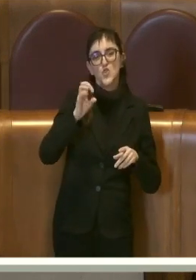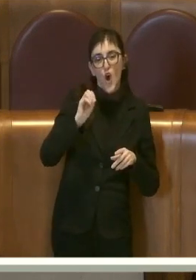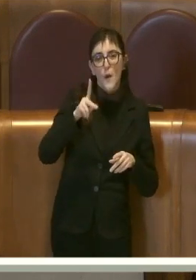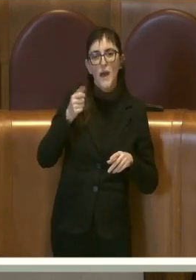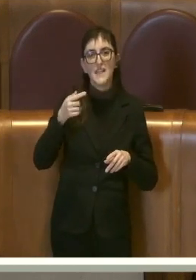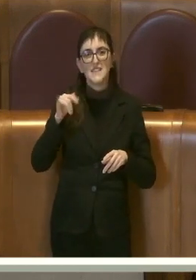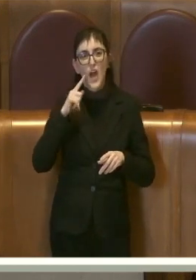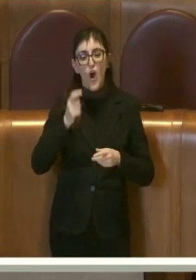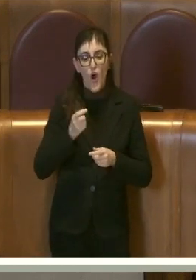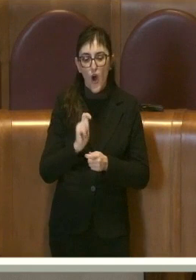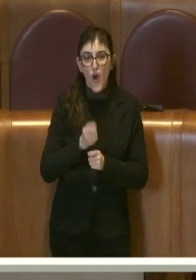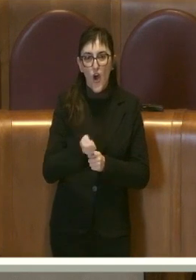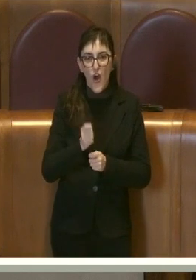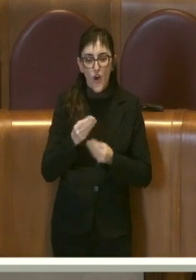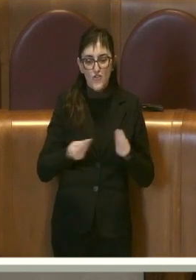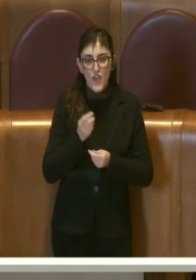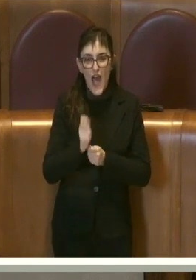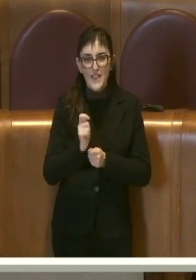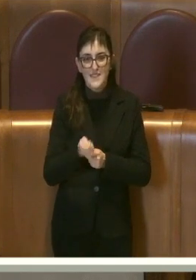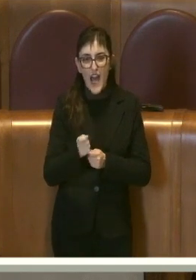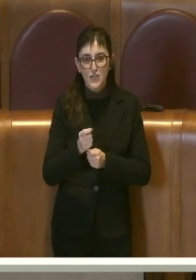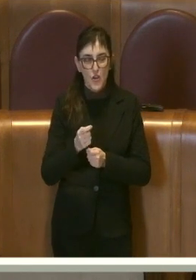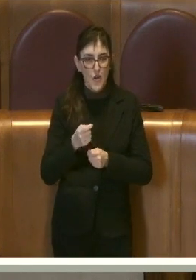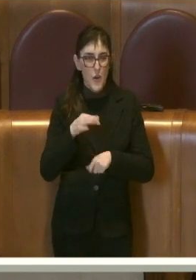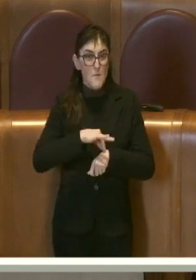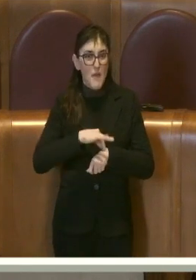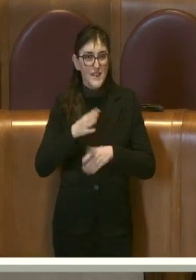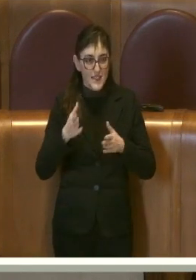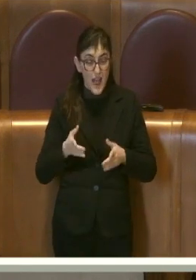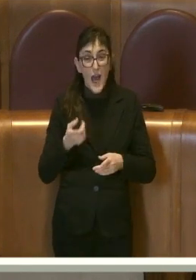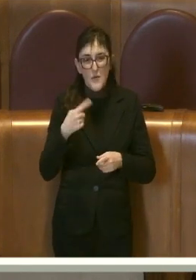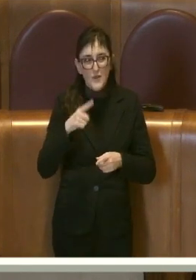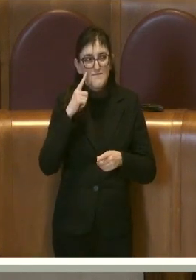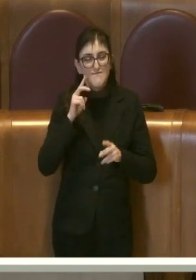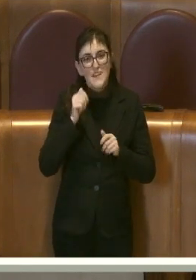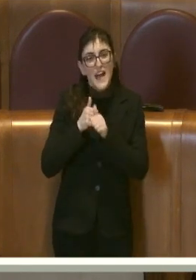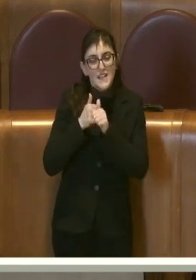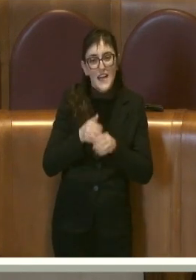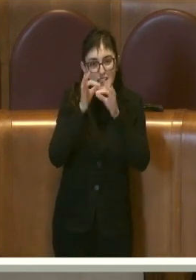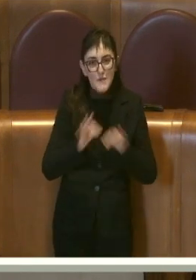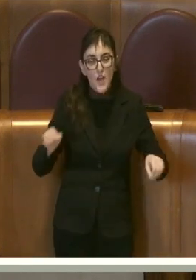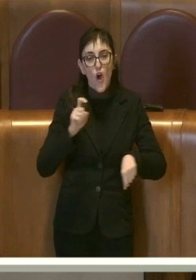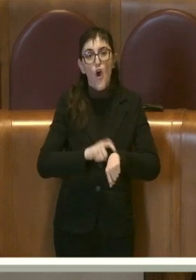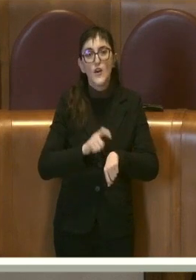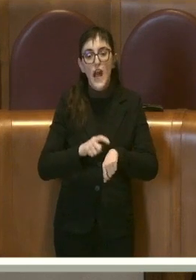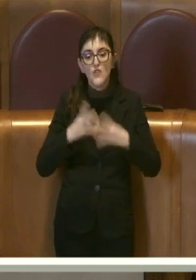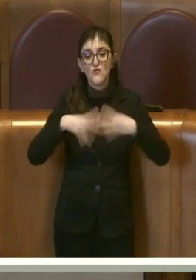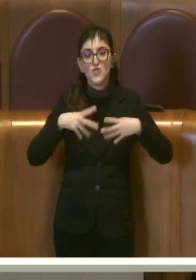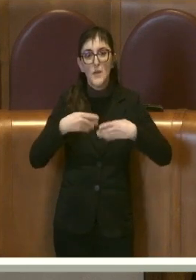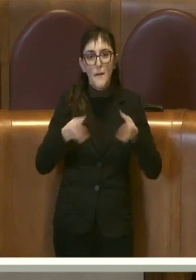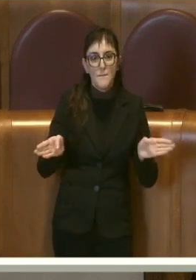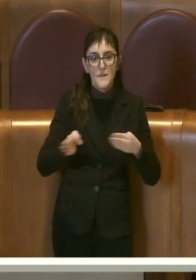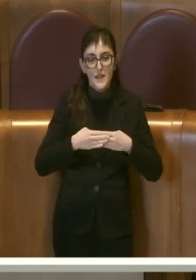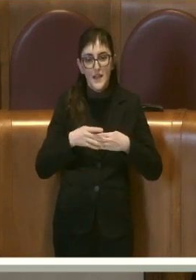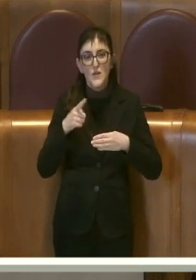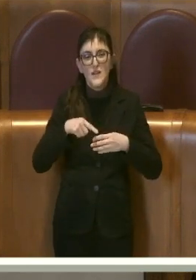In particolare parlando del rispetto degli orari di funzionamento degli apparecchi di svago con vincita